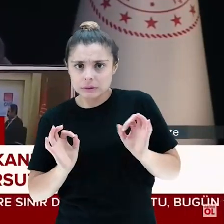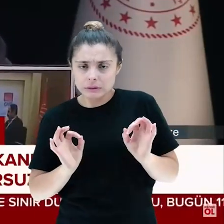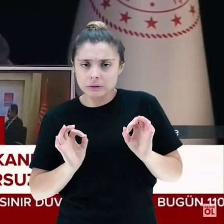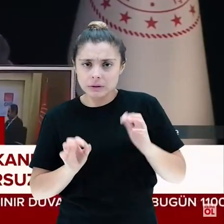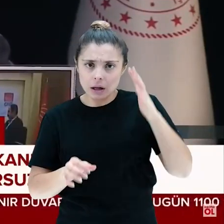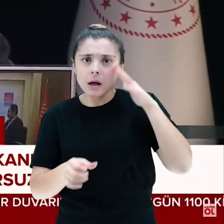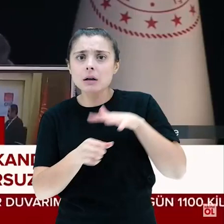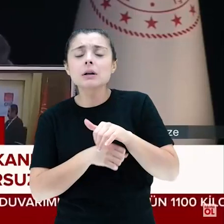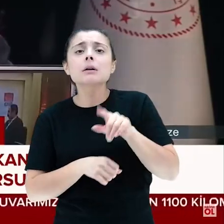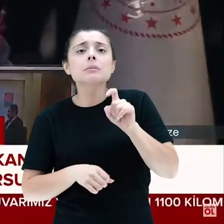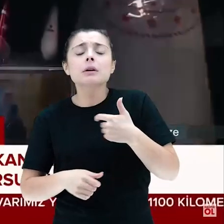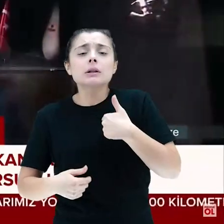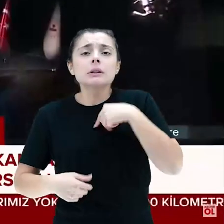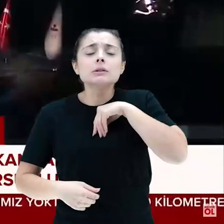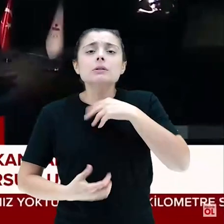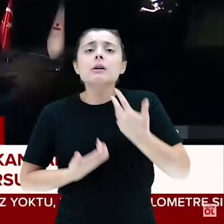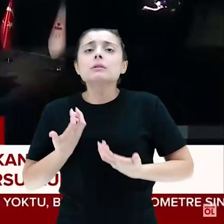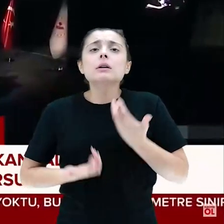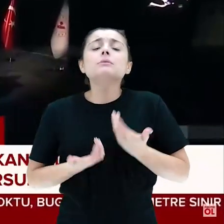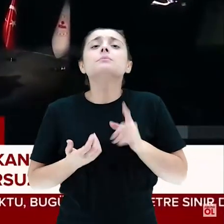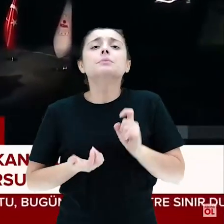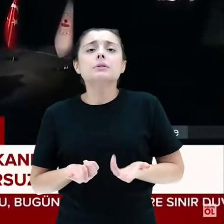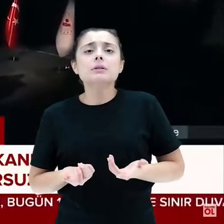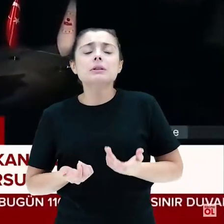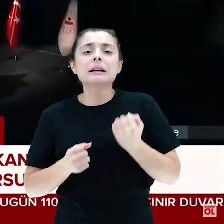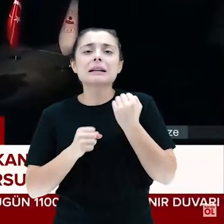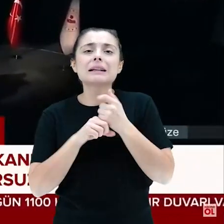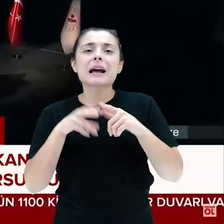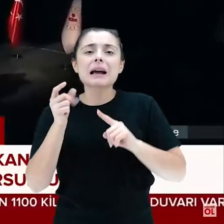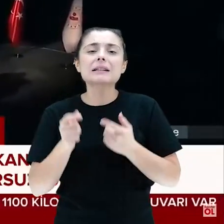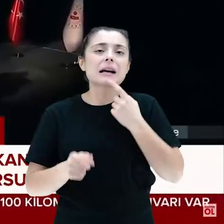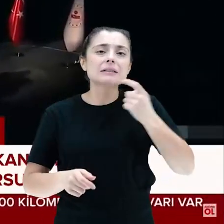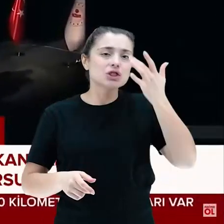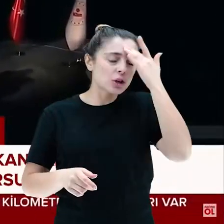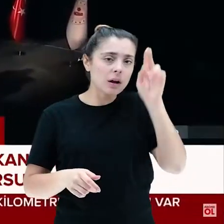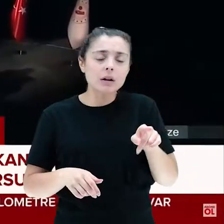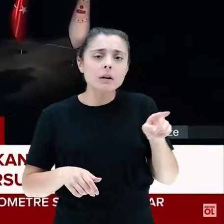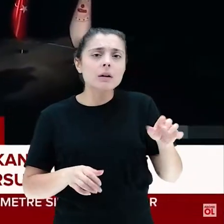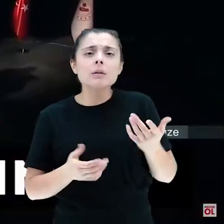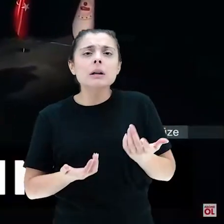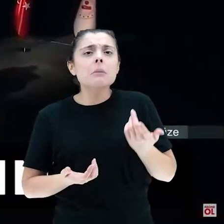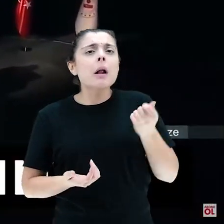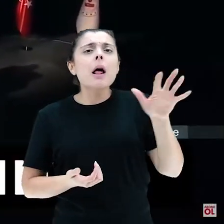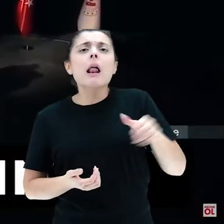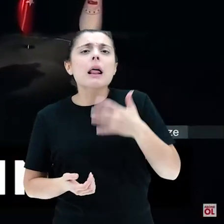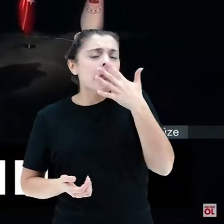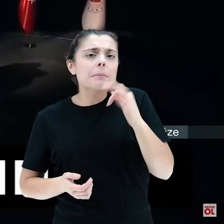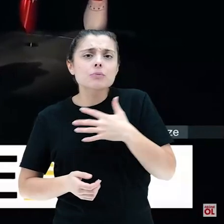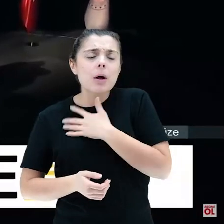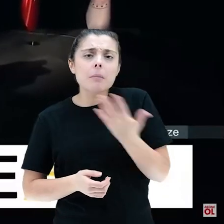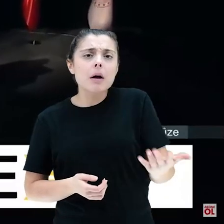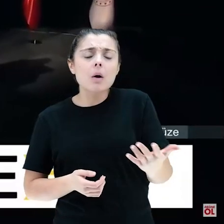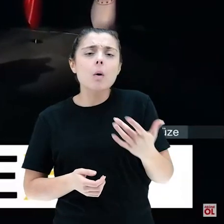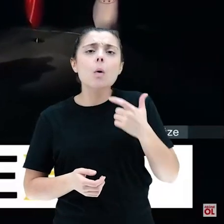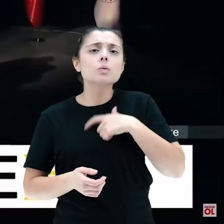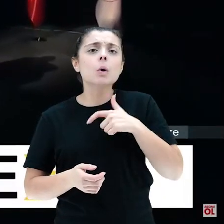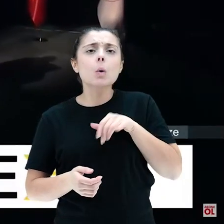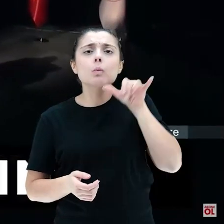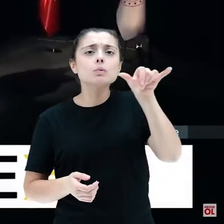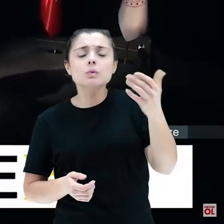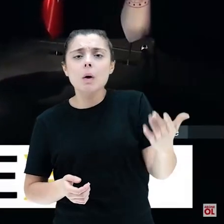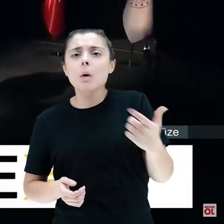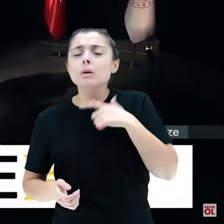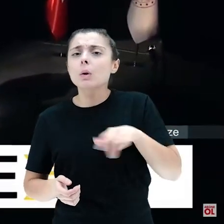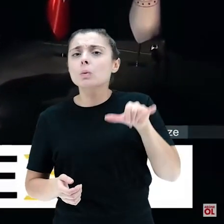Peki şehitlerimizin ruhu muazzeb olmaz mı? Eziyet çekmez mi? Gazilerimiz bu resme bakarken, Cumhuriyet Halk Partisi kimden alıyorsun sen